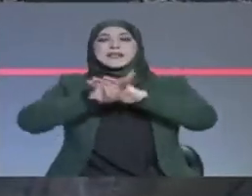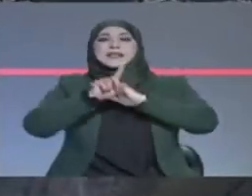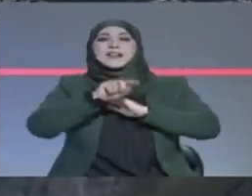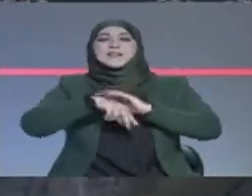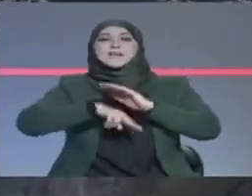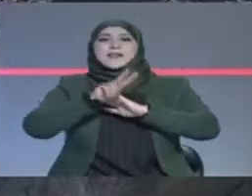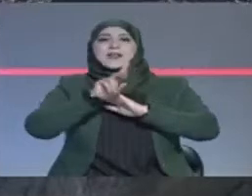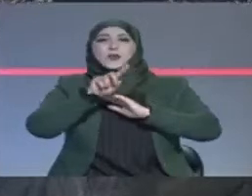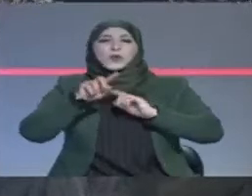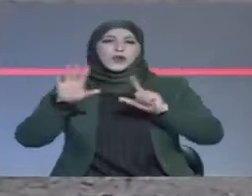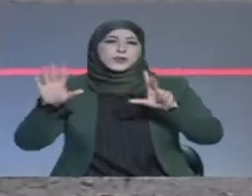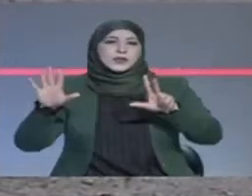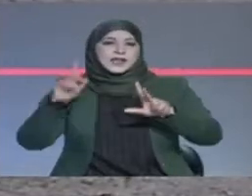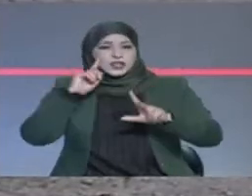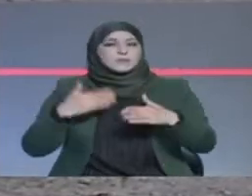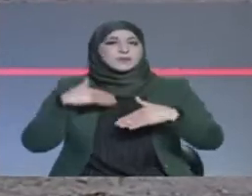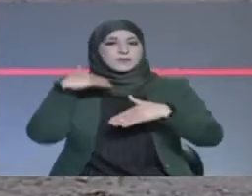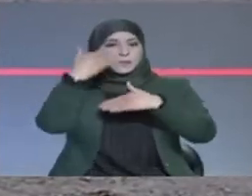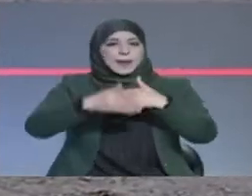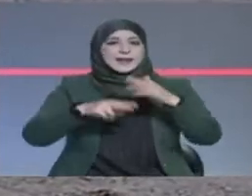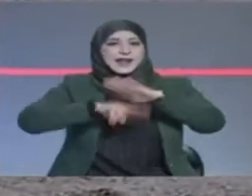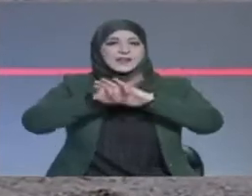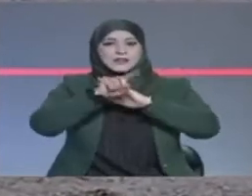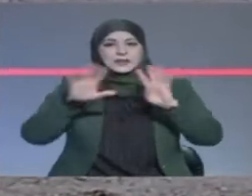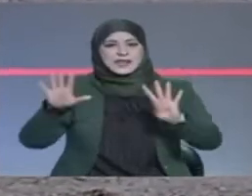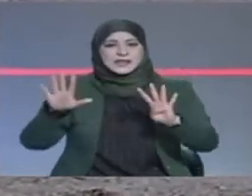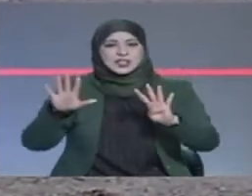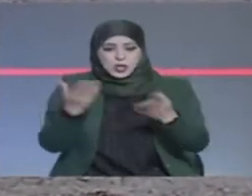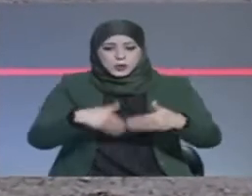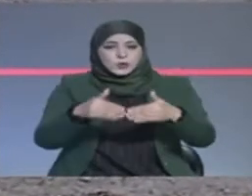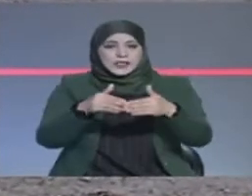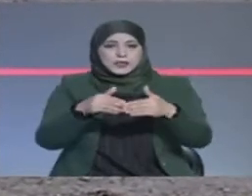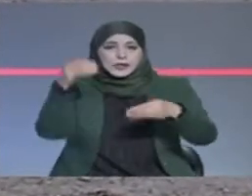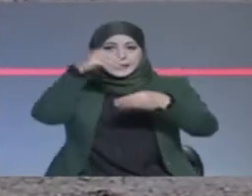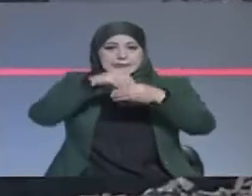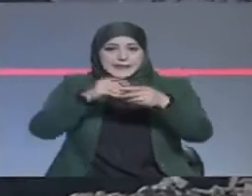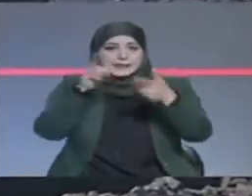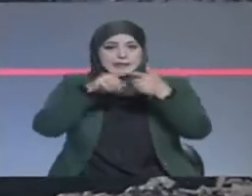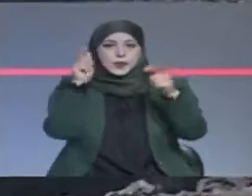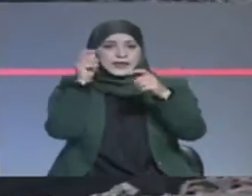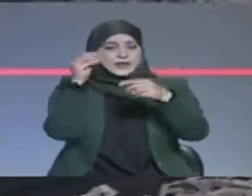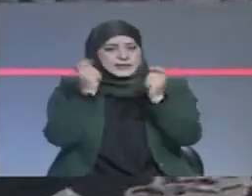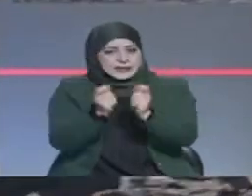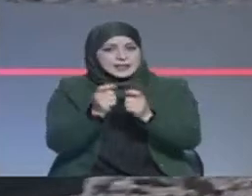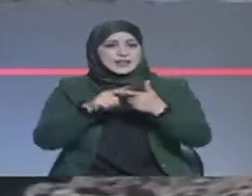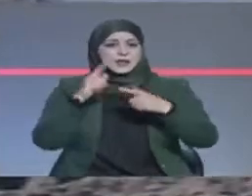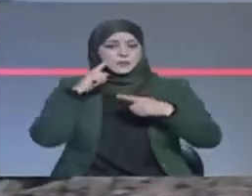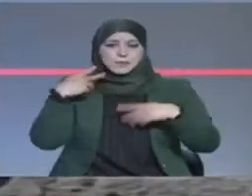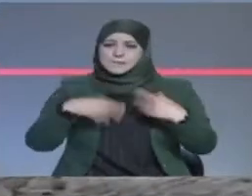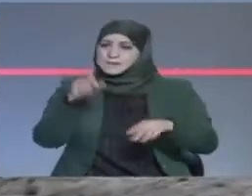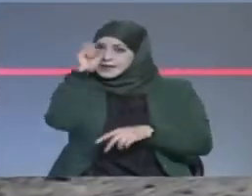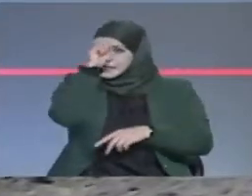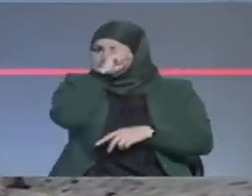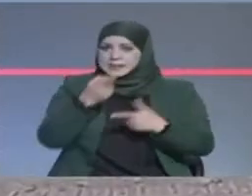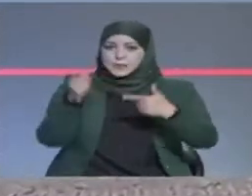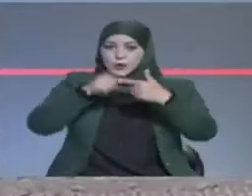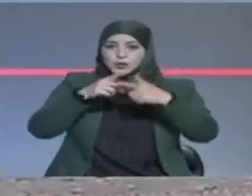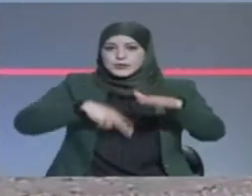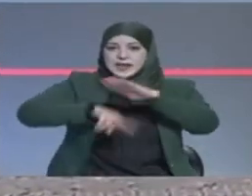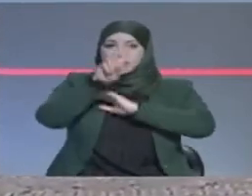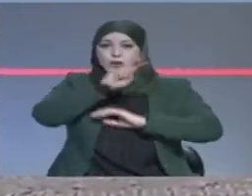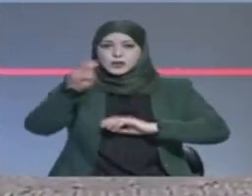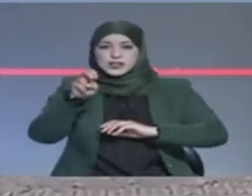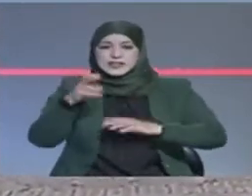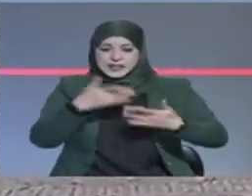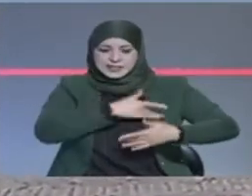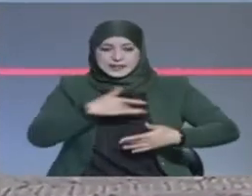دخلنا على وضع 2019 وضع اقتصادي وسياسي قاسي نوعا ما ويخلط عليه سنة 2020 وضع صحي وبائي